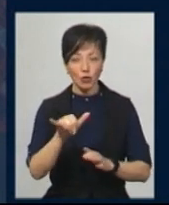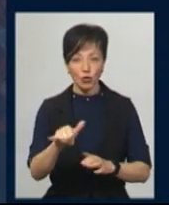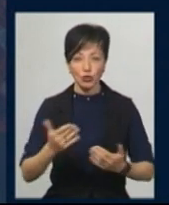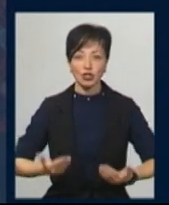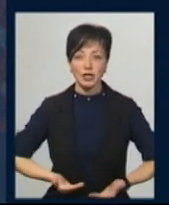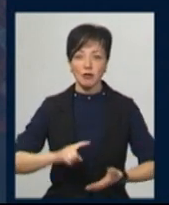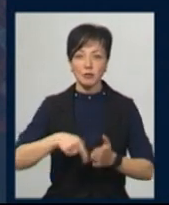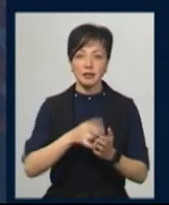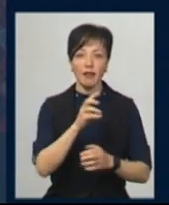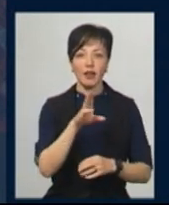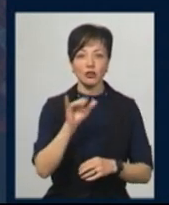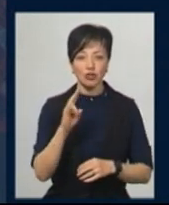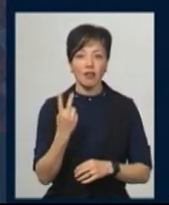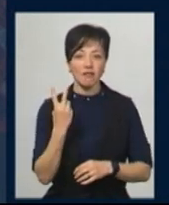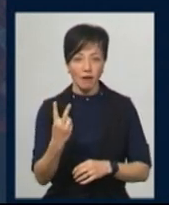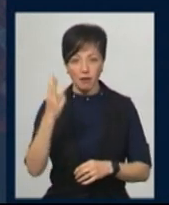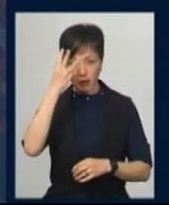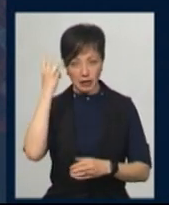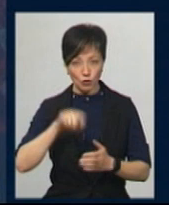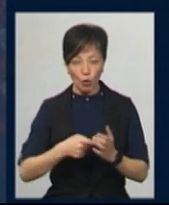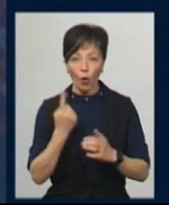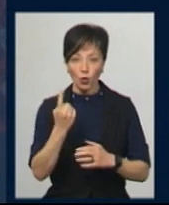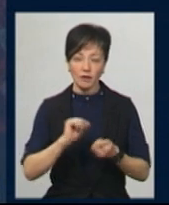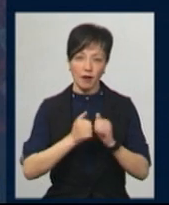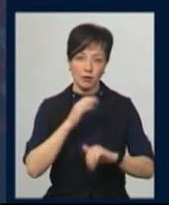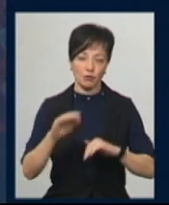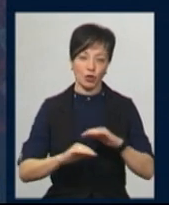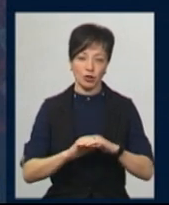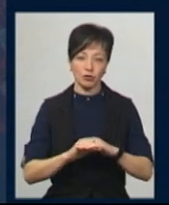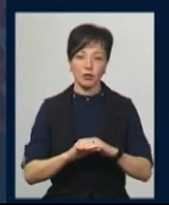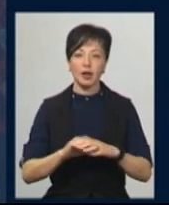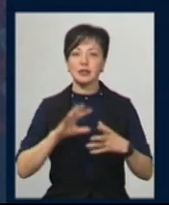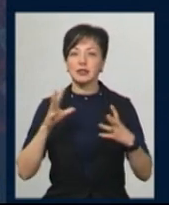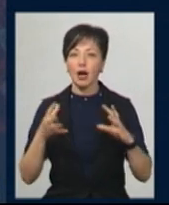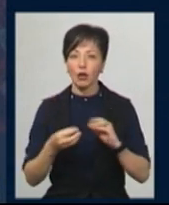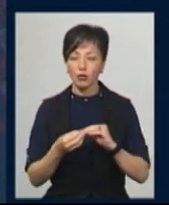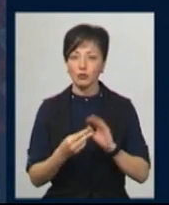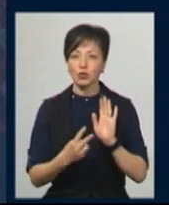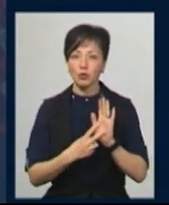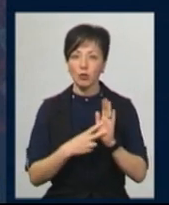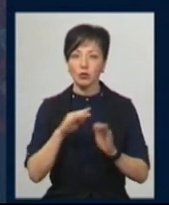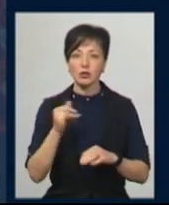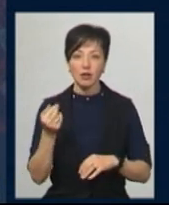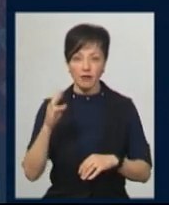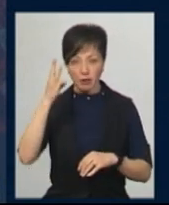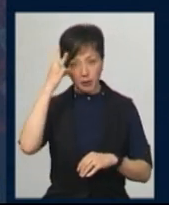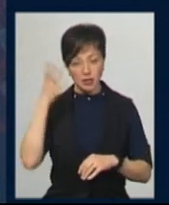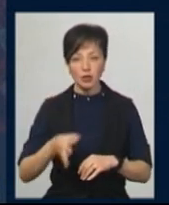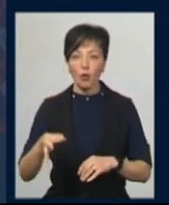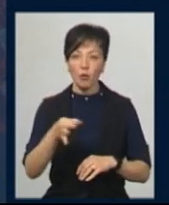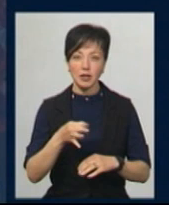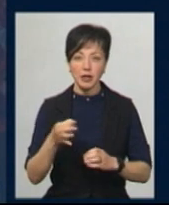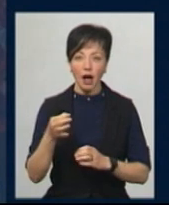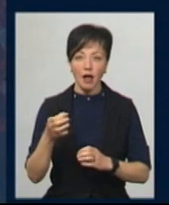Натішина, двоє у місті Хмельницькому та один у Кам'янці-Подільському. Загалом, 7 травня у Хмельницькій області